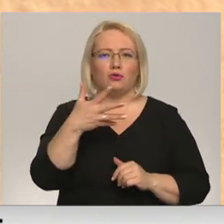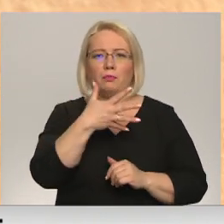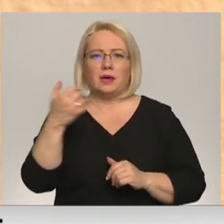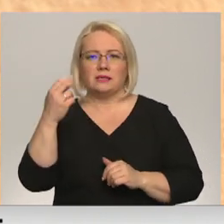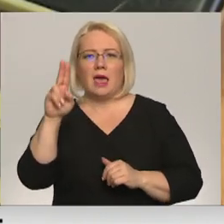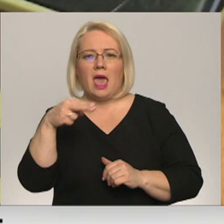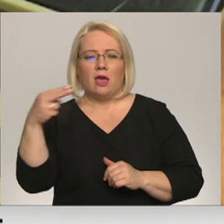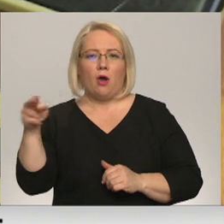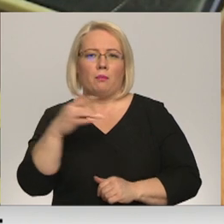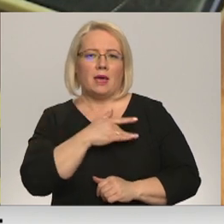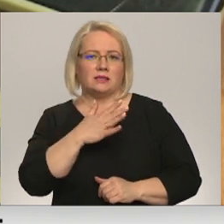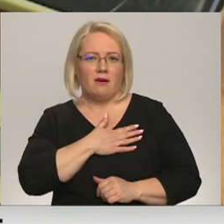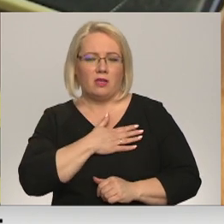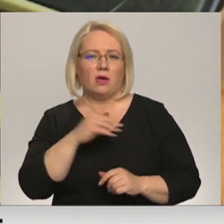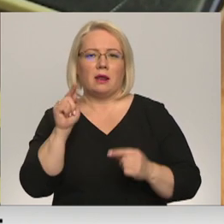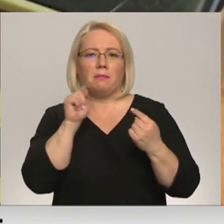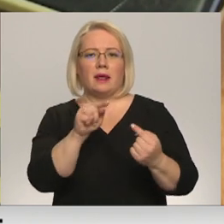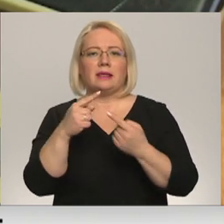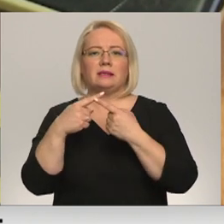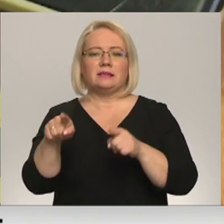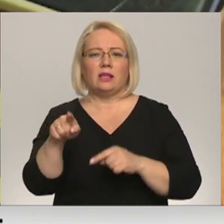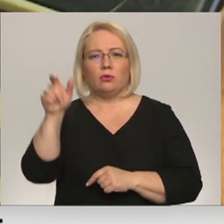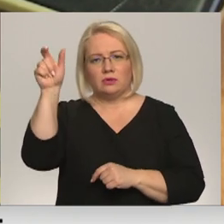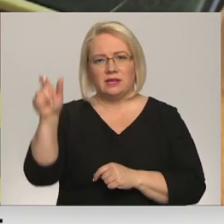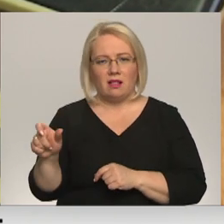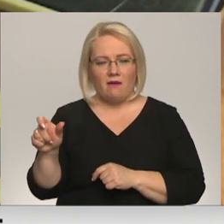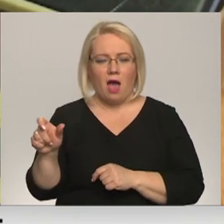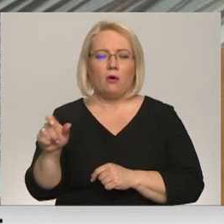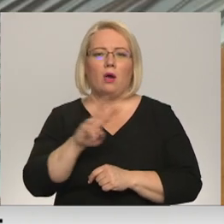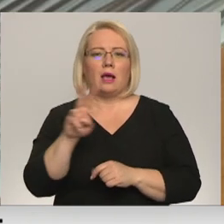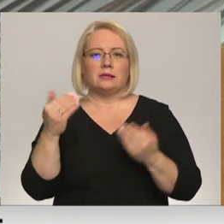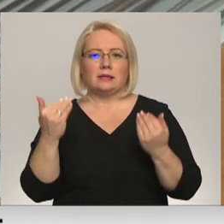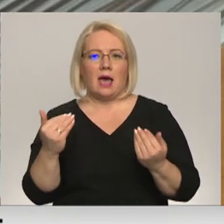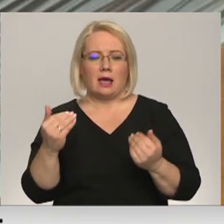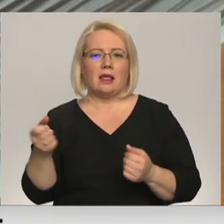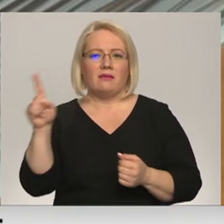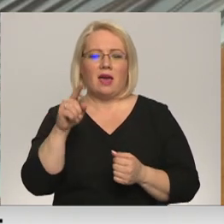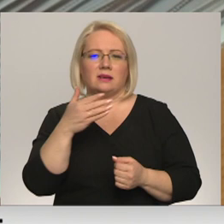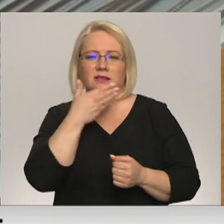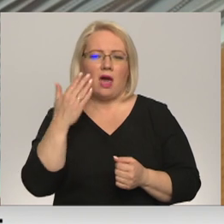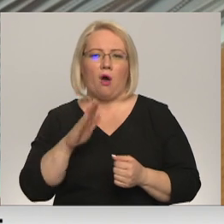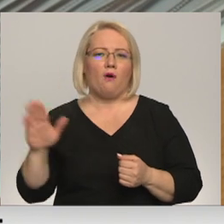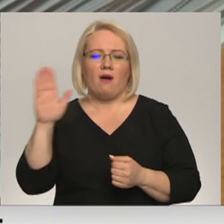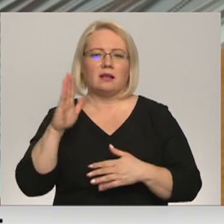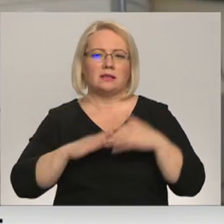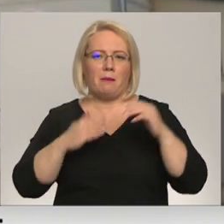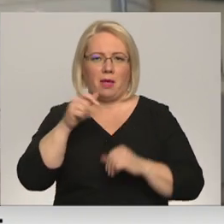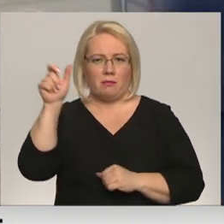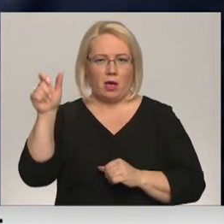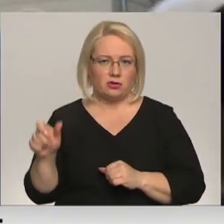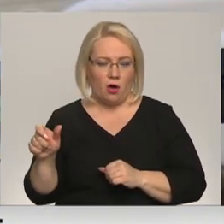eiro piesavināšanos gan ir pret vienu citu lietā iesaistīto, kurš tagad jau vairs neieņem valsts amatpersonu samatu.